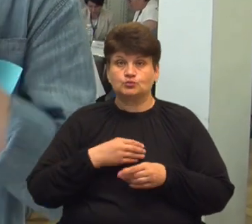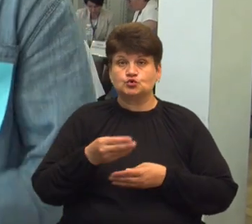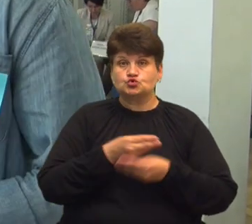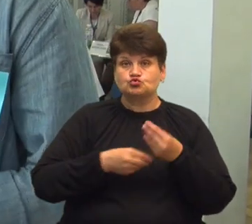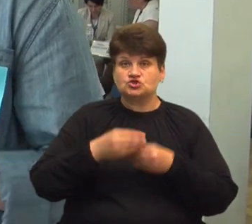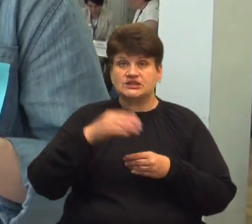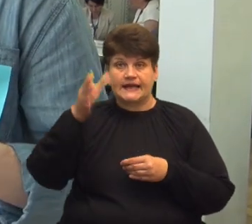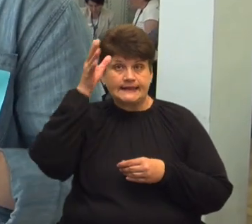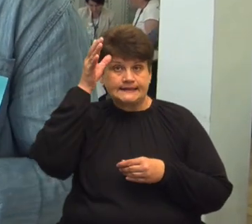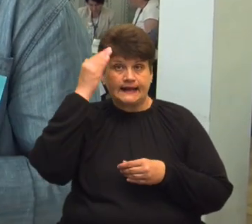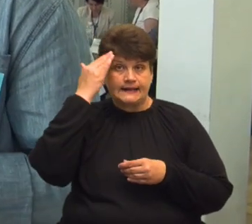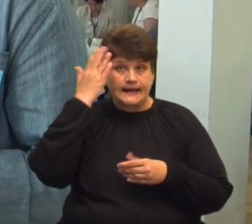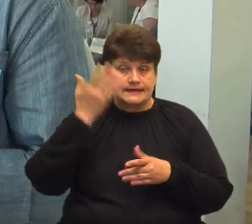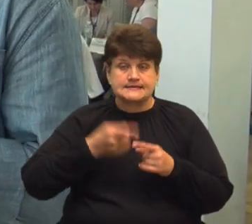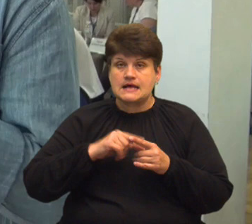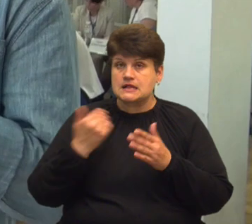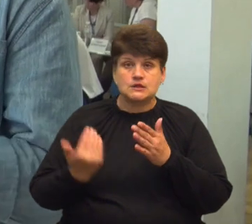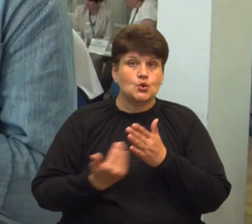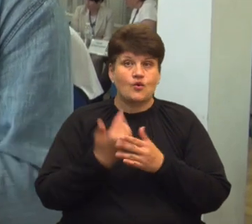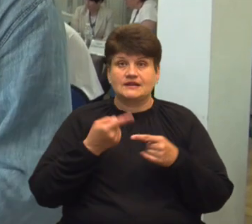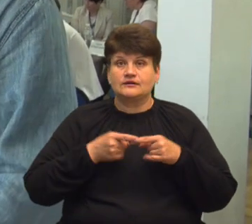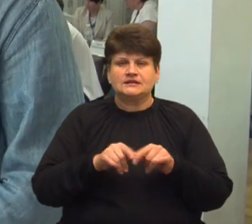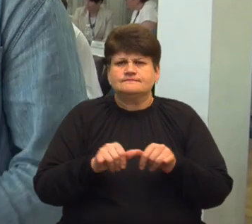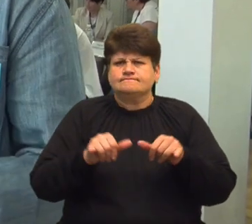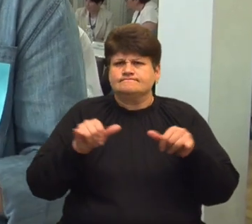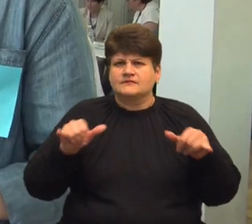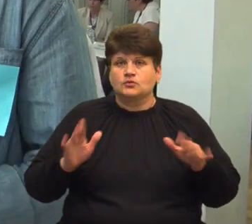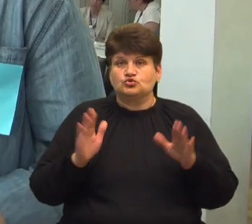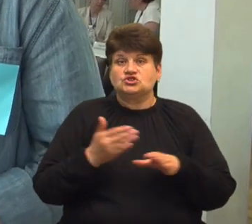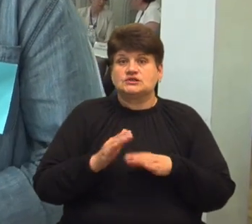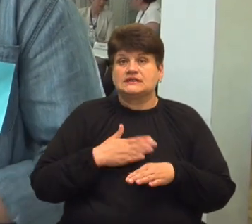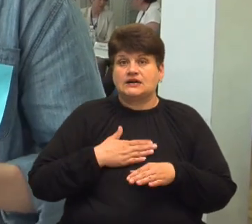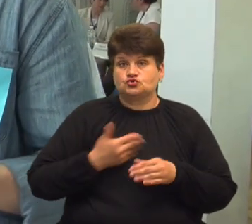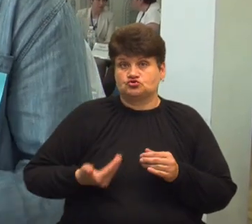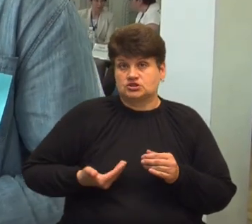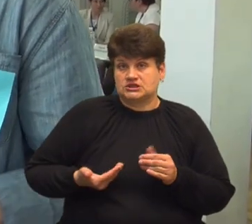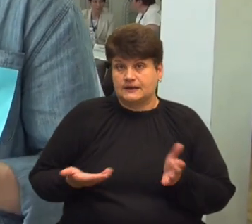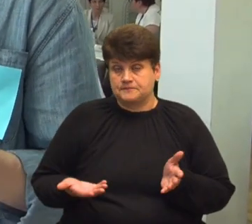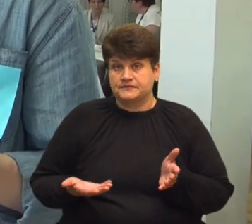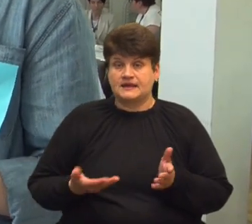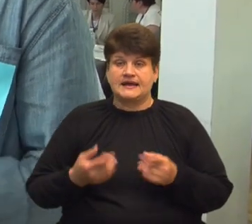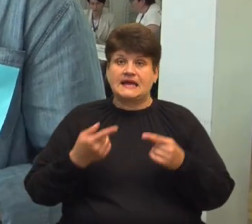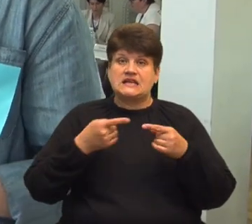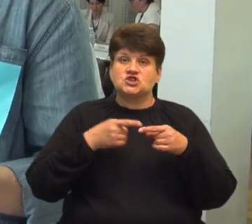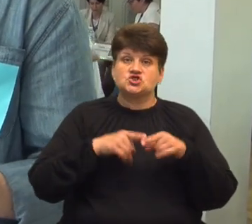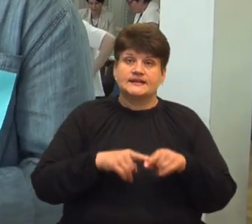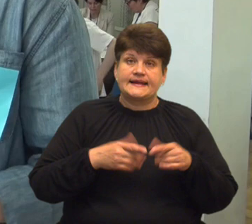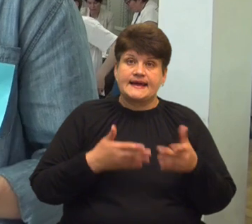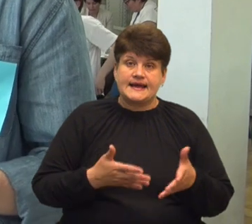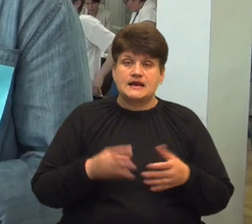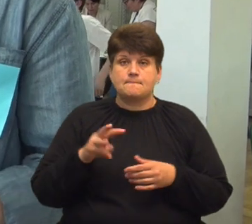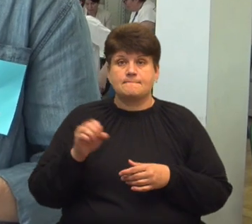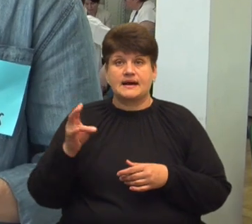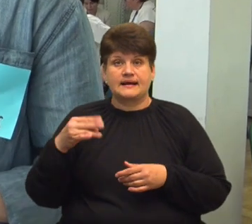це нова технологія, яка стрімко розвивається і вона буде частиною нашого життя. Навіть якісь інженери, менеджери,